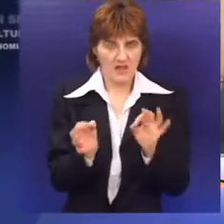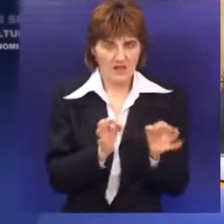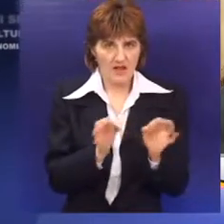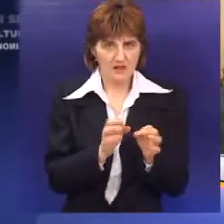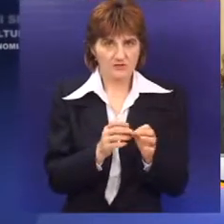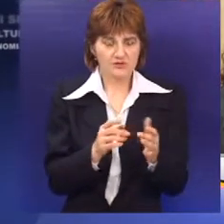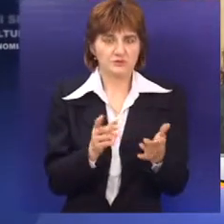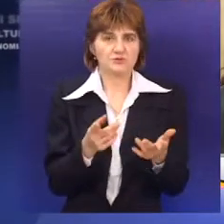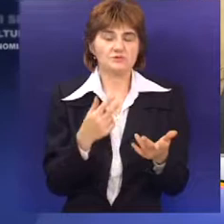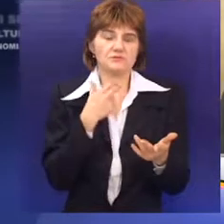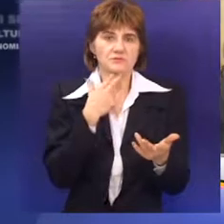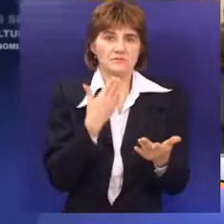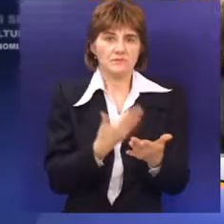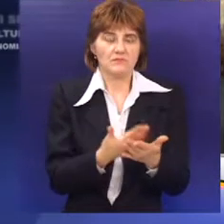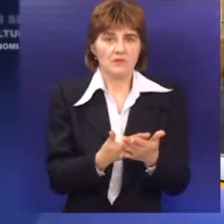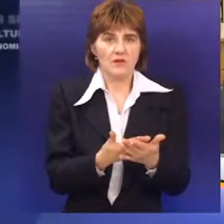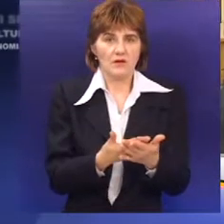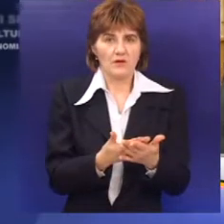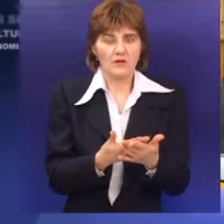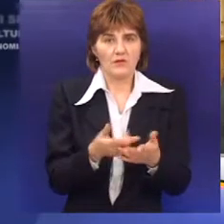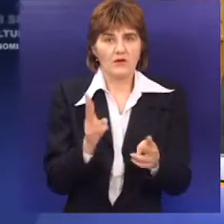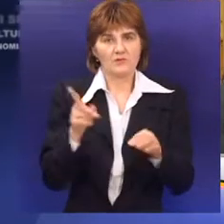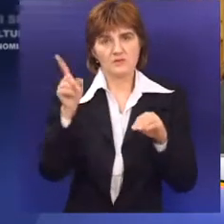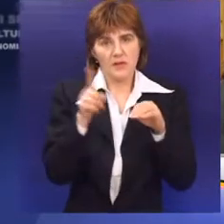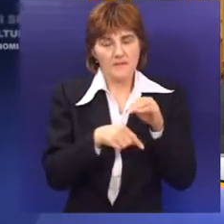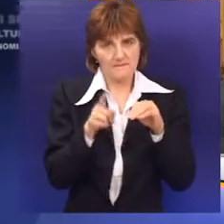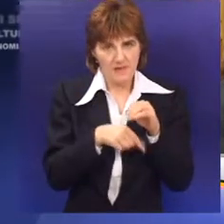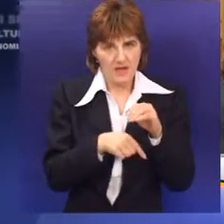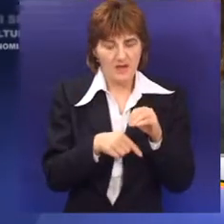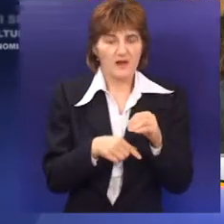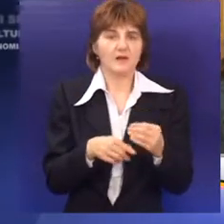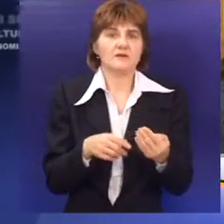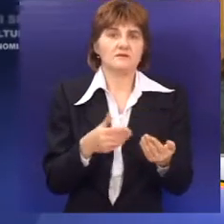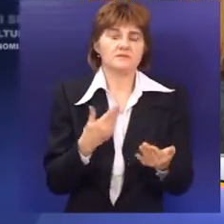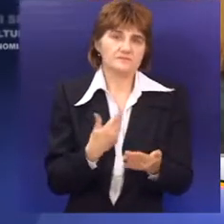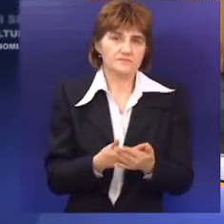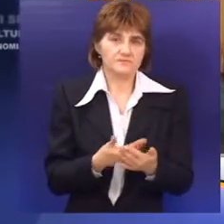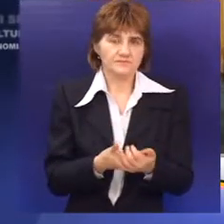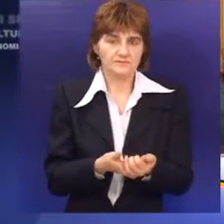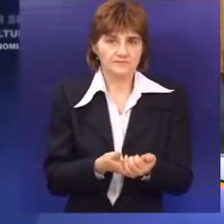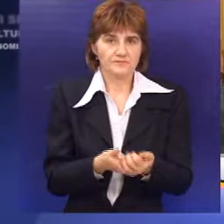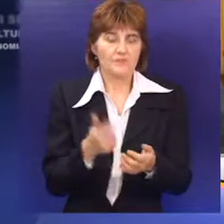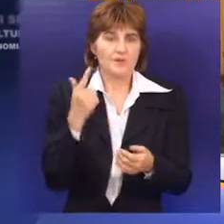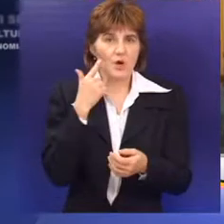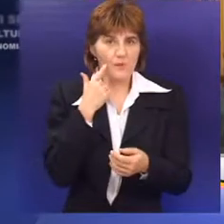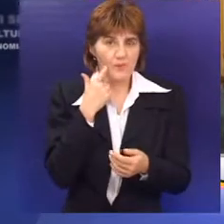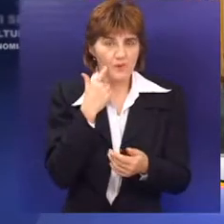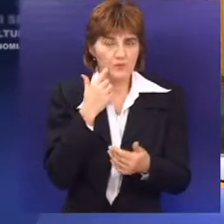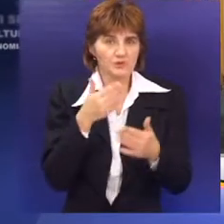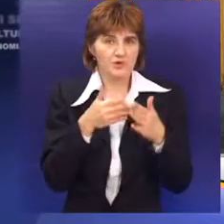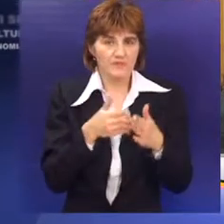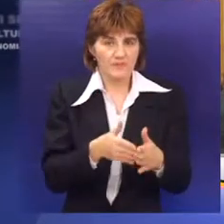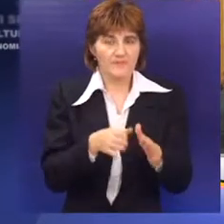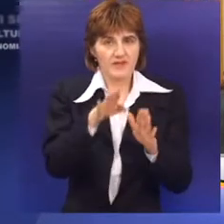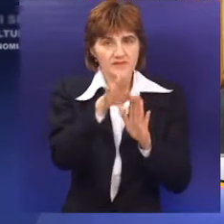su u koritu i tako. Mere su neke poduzete i pokušavamo da